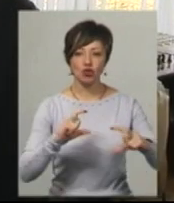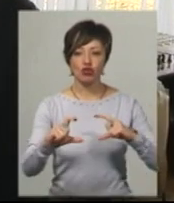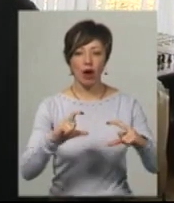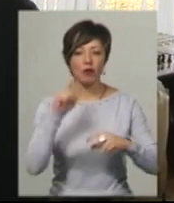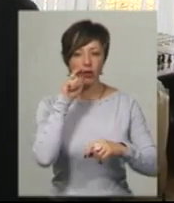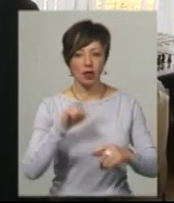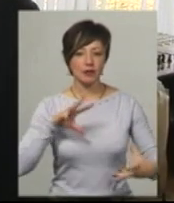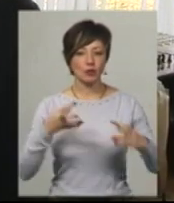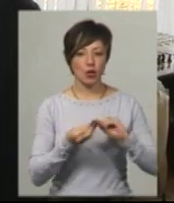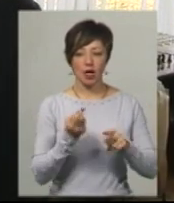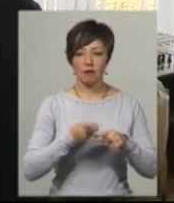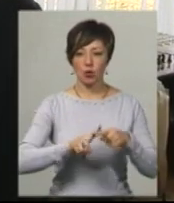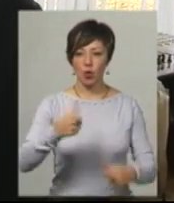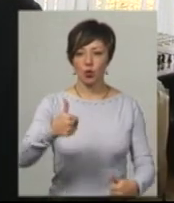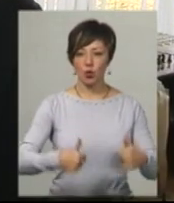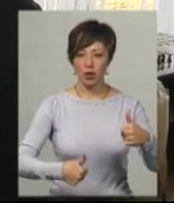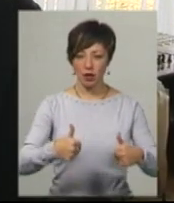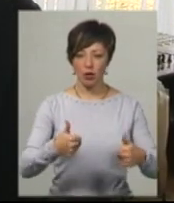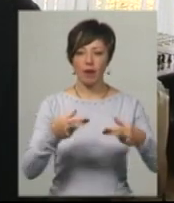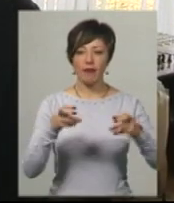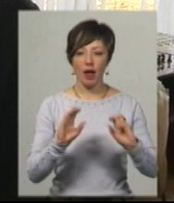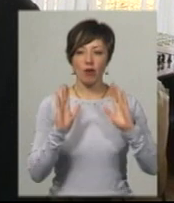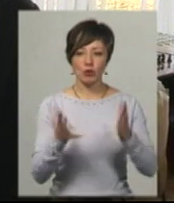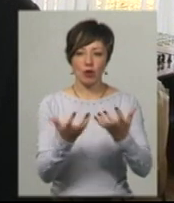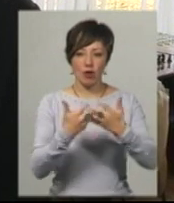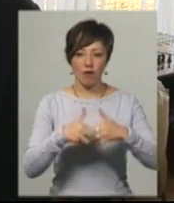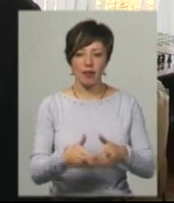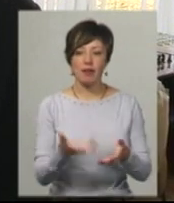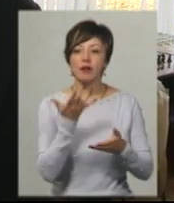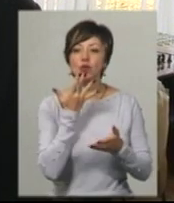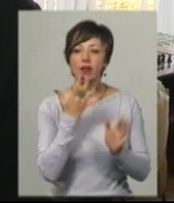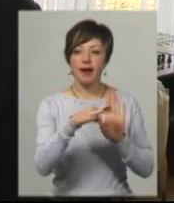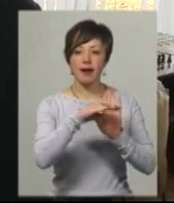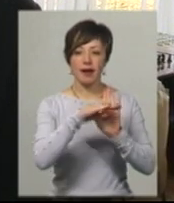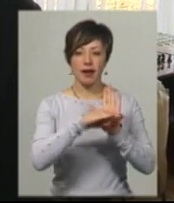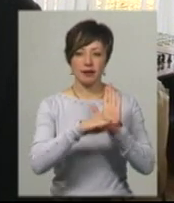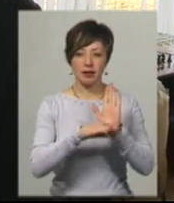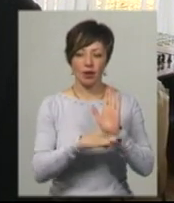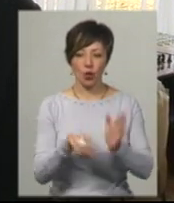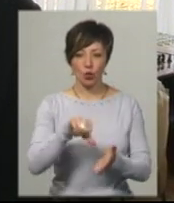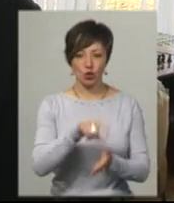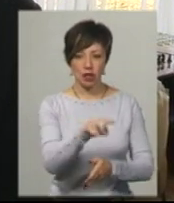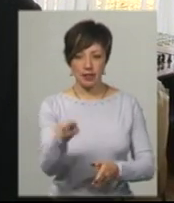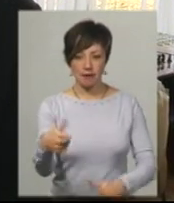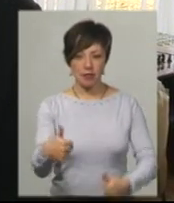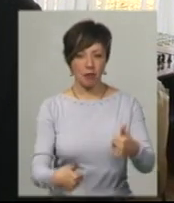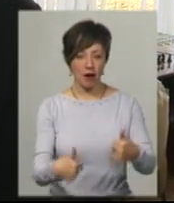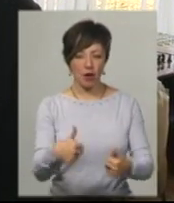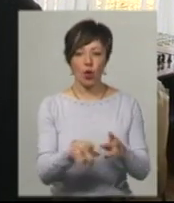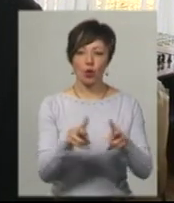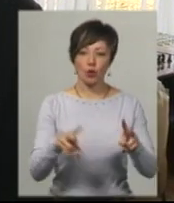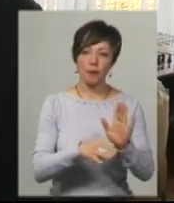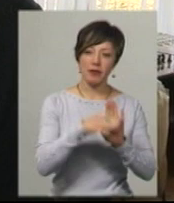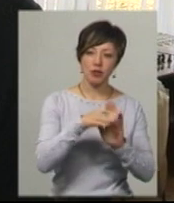Результати цього турніру, де обрахують нам національні рейтинги учасників змагання. Хто